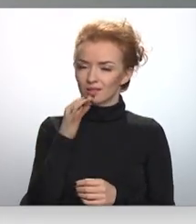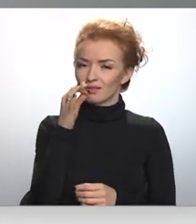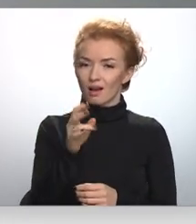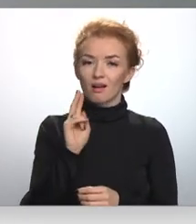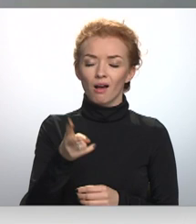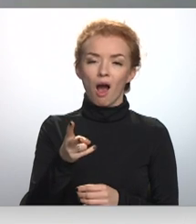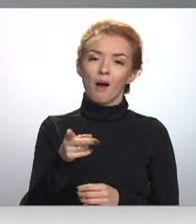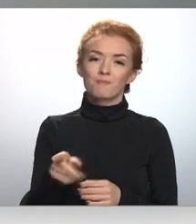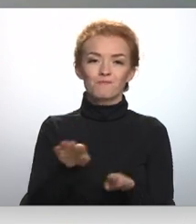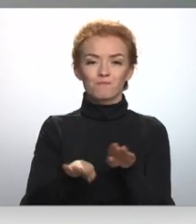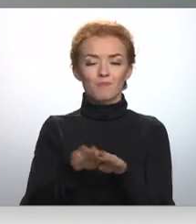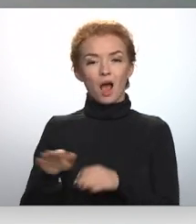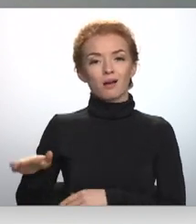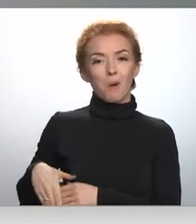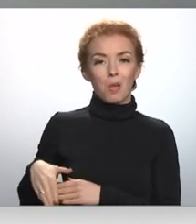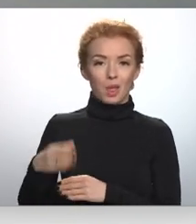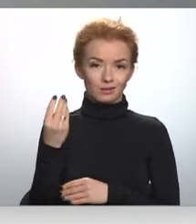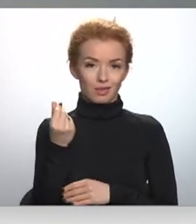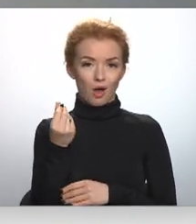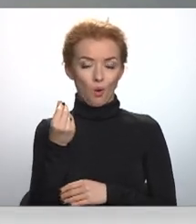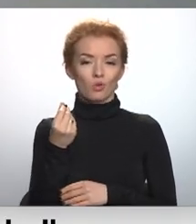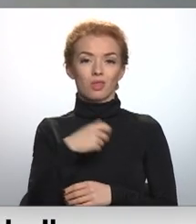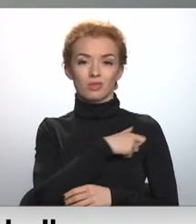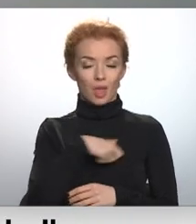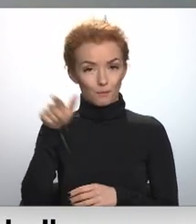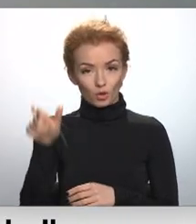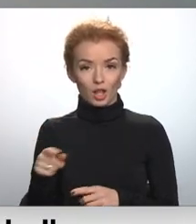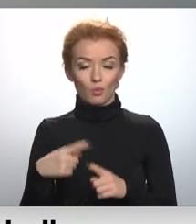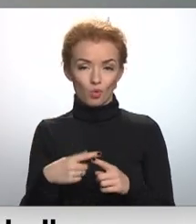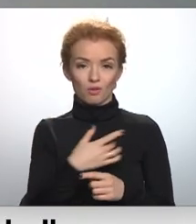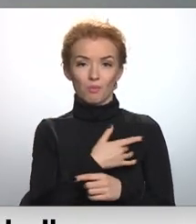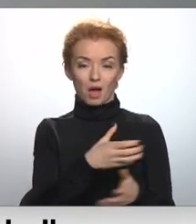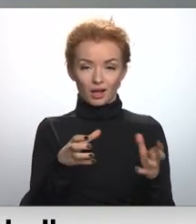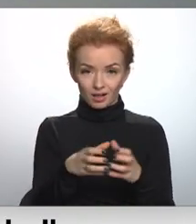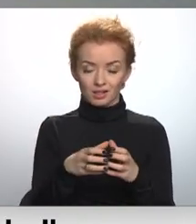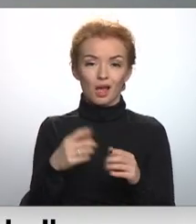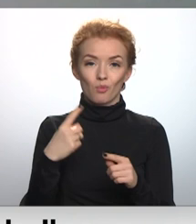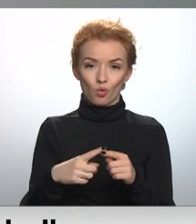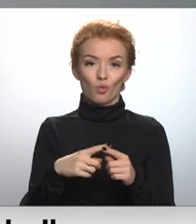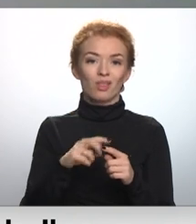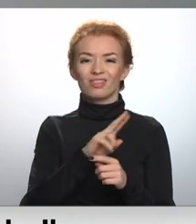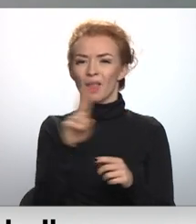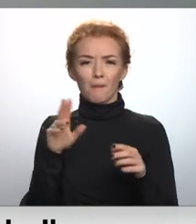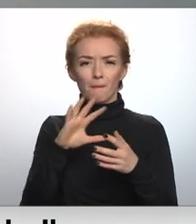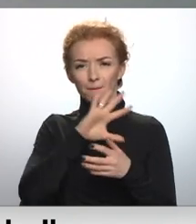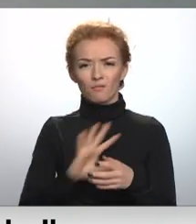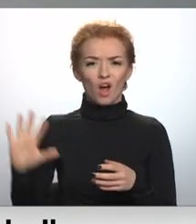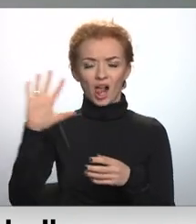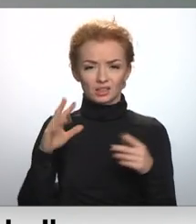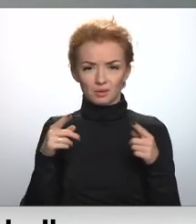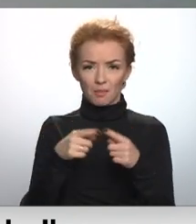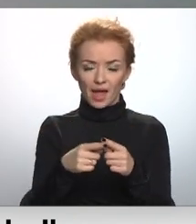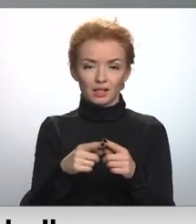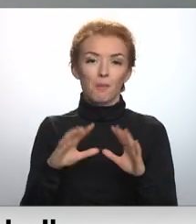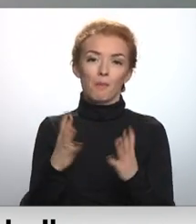naudā deputātiem un frakcijām izdāļās ne tik daudz atbilstoši valsts strateģiskajiem mērķiem vai arī atbilstoši